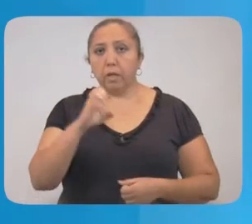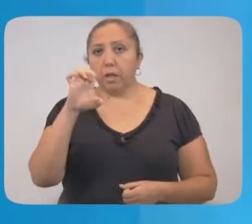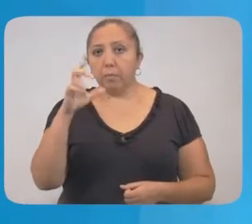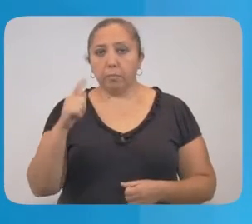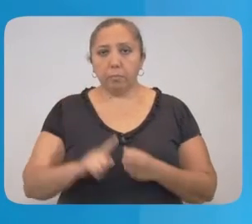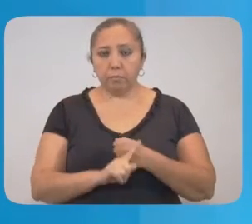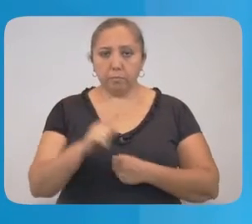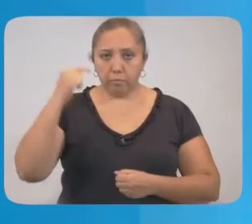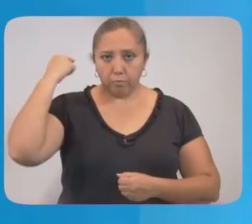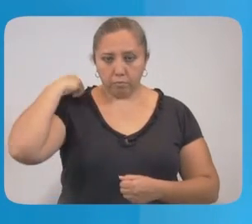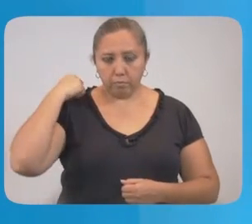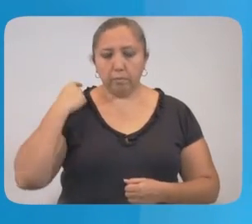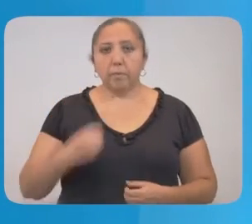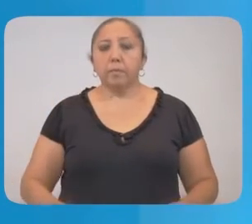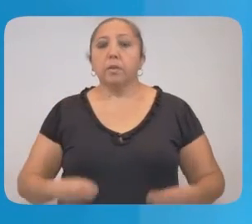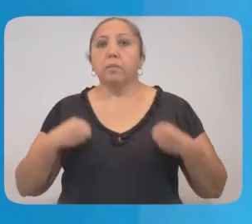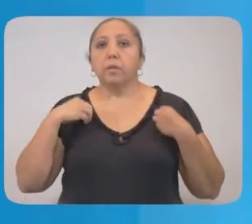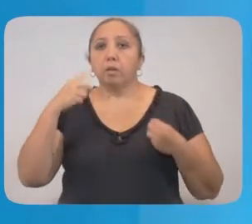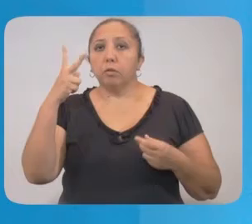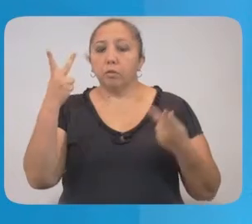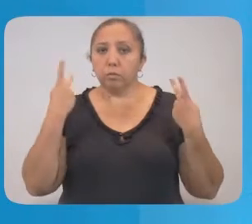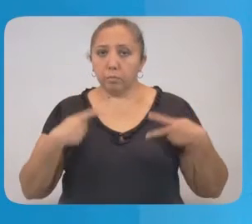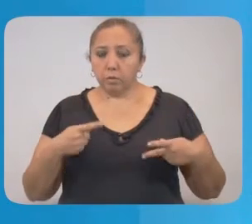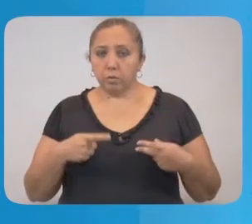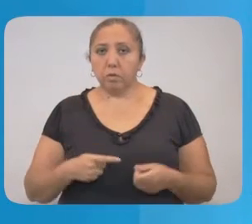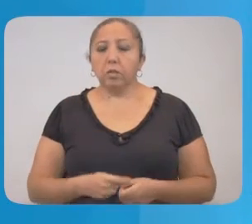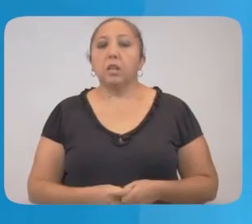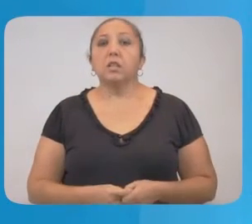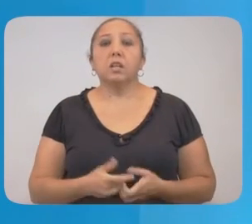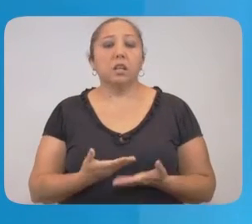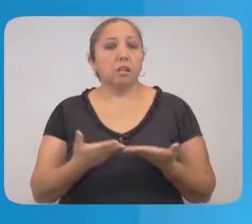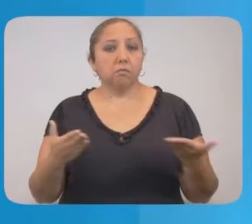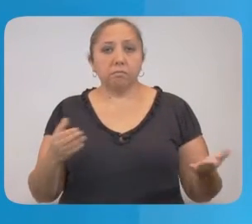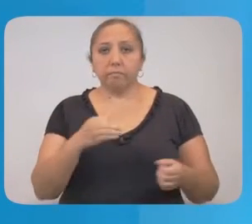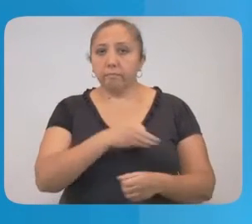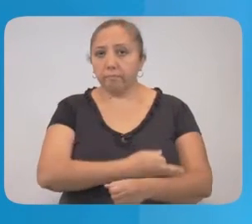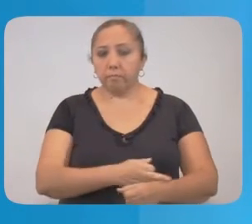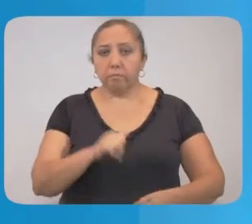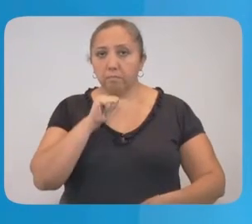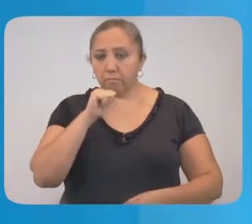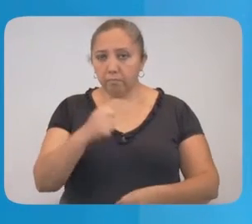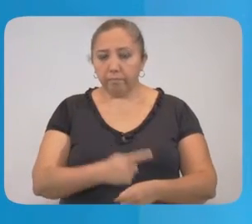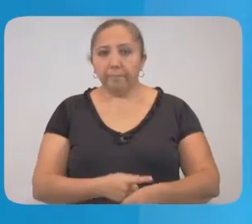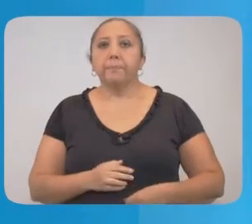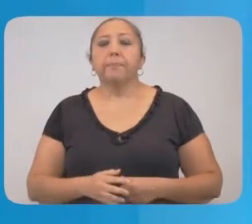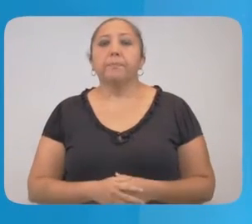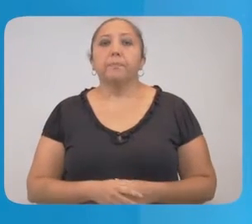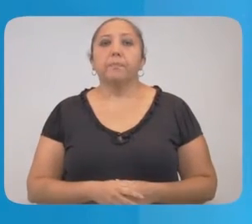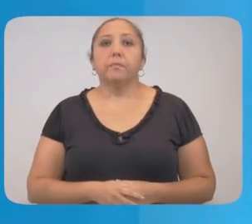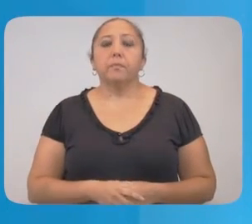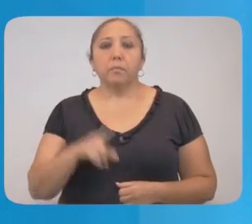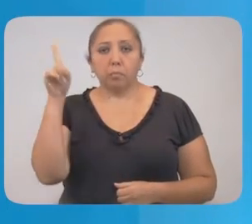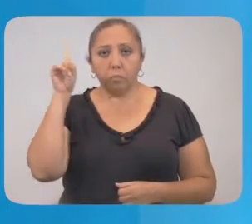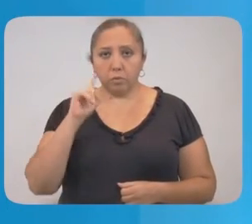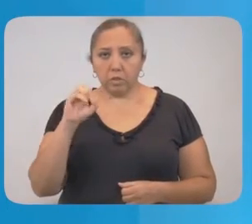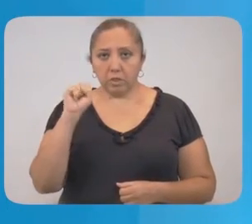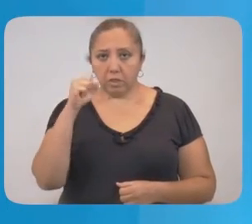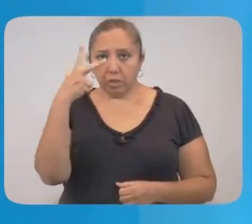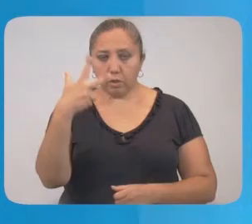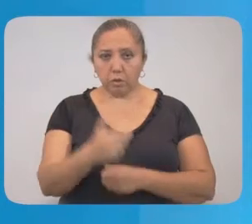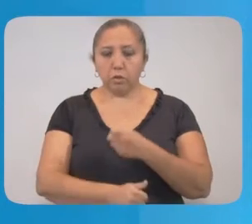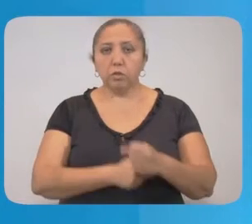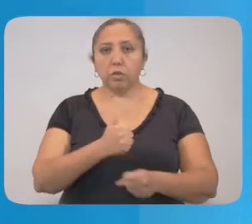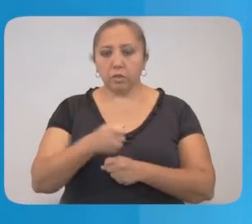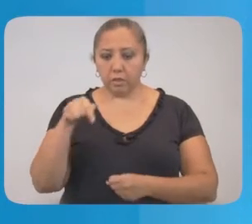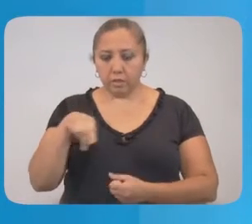haktio. Juntul ship 68 hapti, ho uchajal, anchajan di talamiltu presion. Diabetes, hachipolok, yete hachkusu